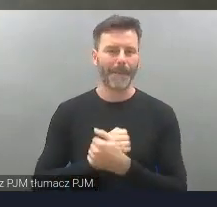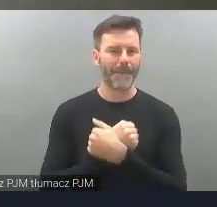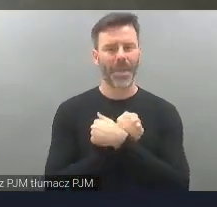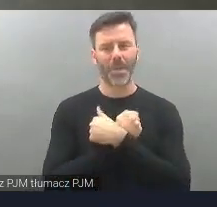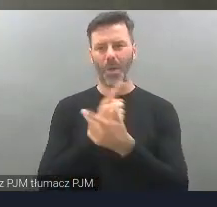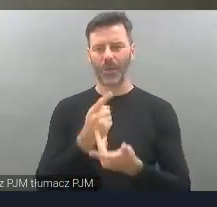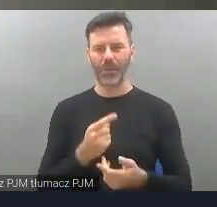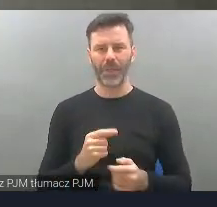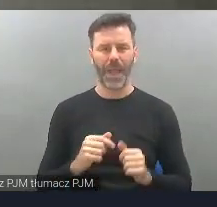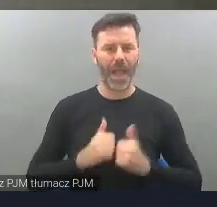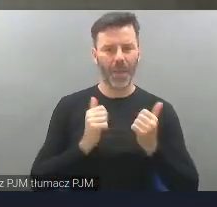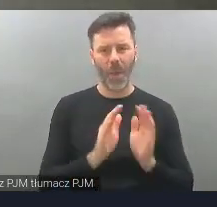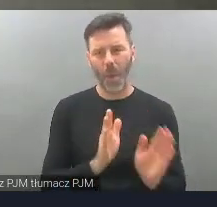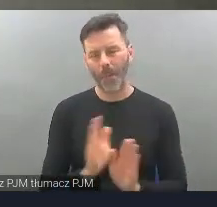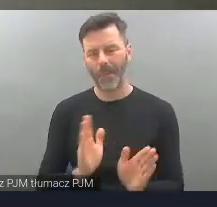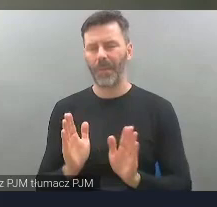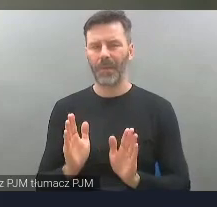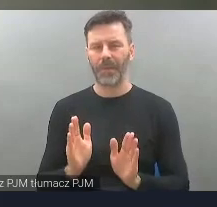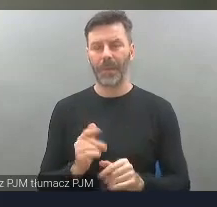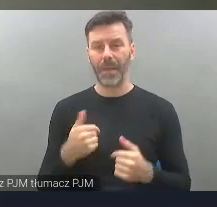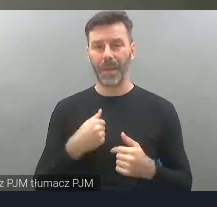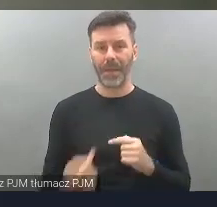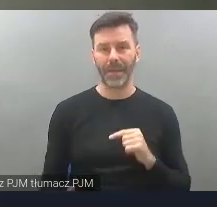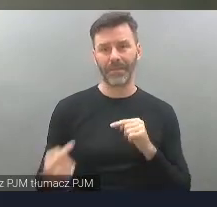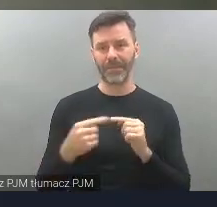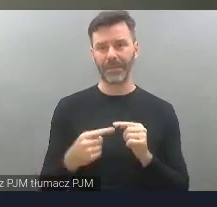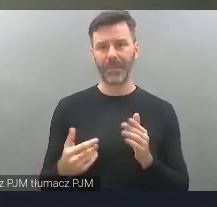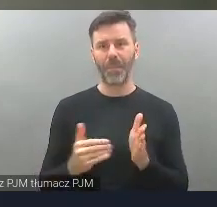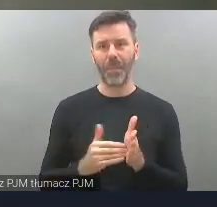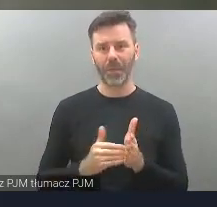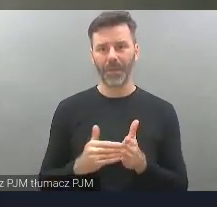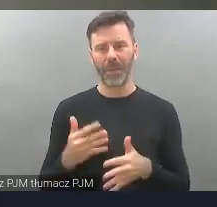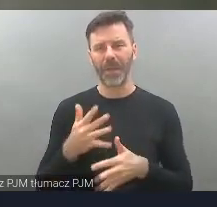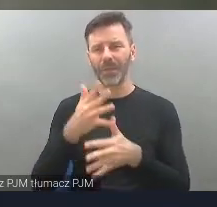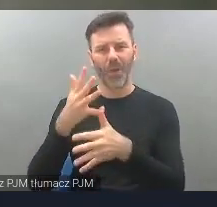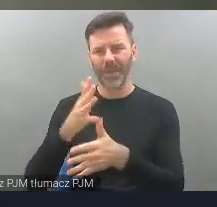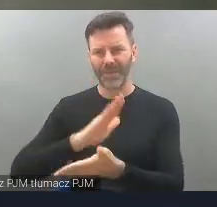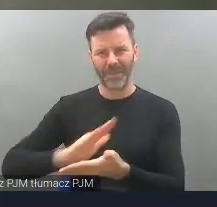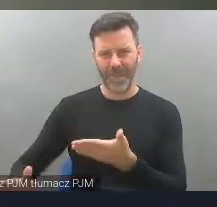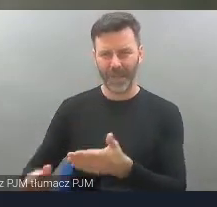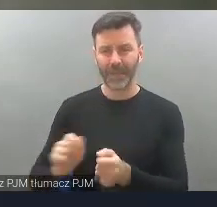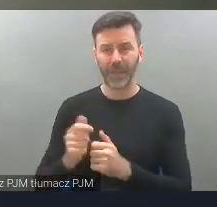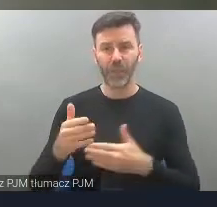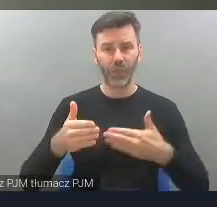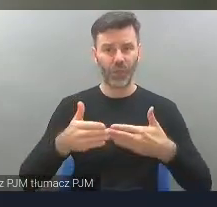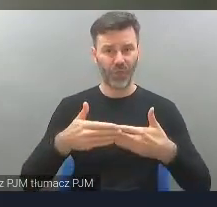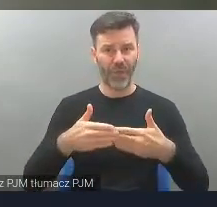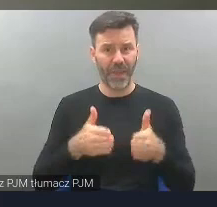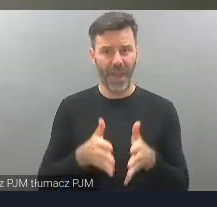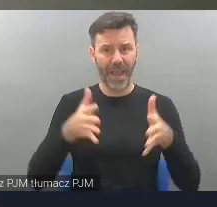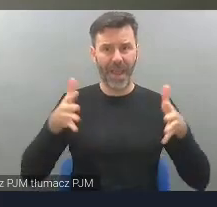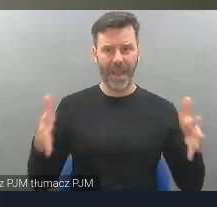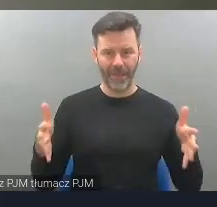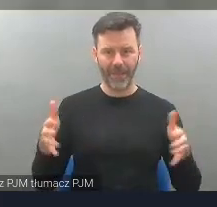przyjęcia, a dodatkowo ja potrzebuję miejsca bez schodów, trochę z szerszymi drzwiami, niskiego